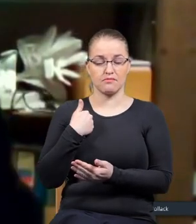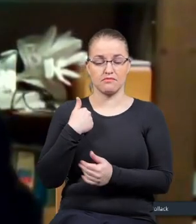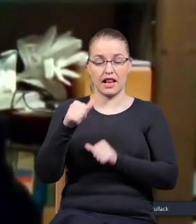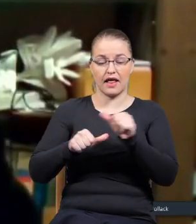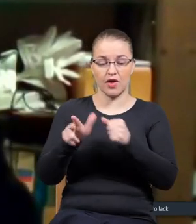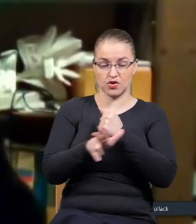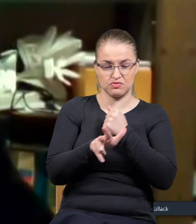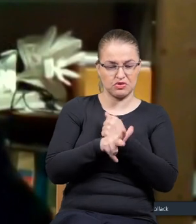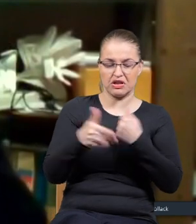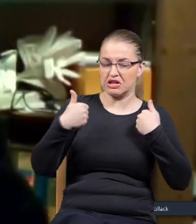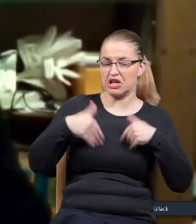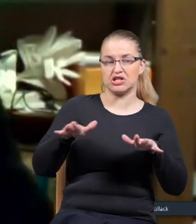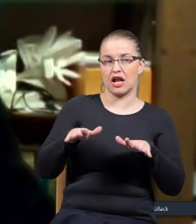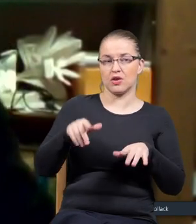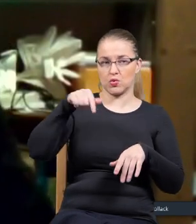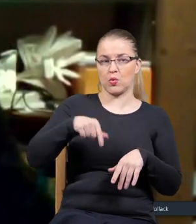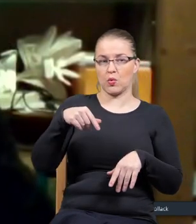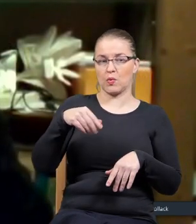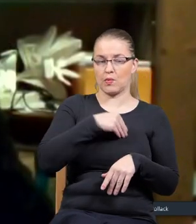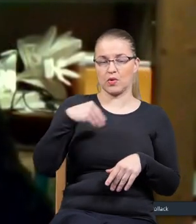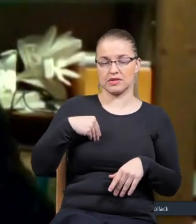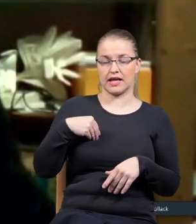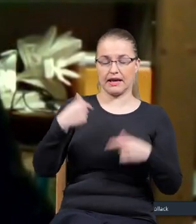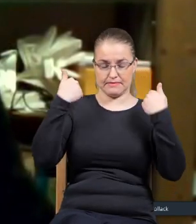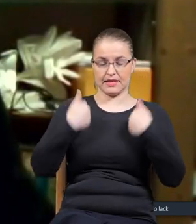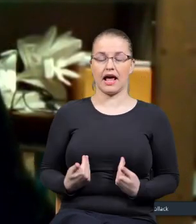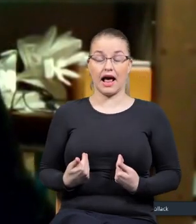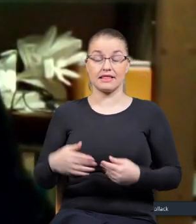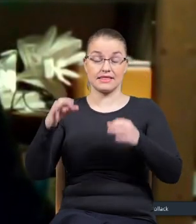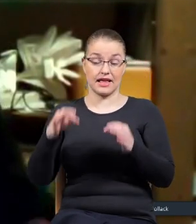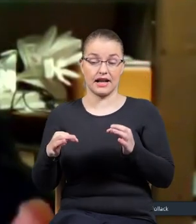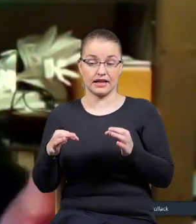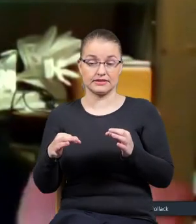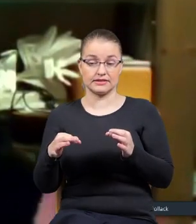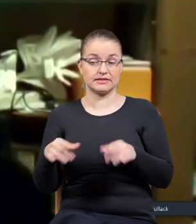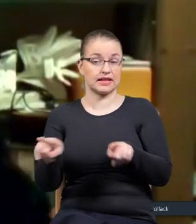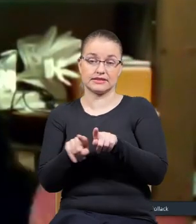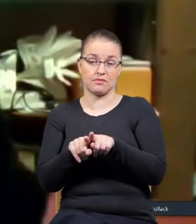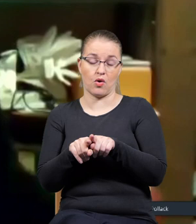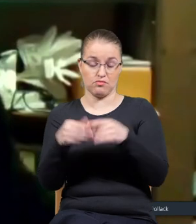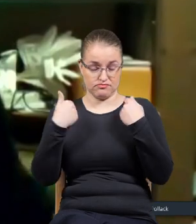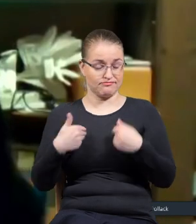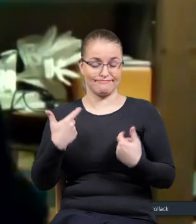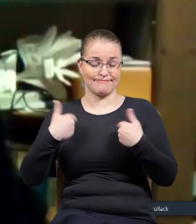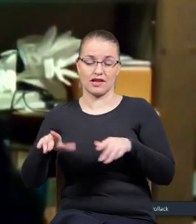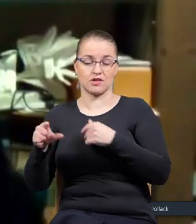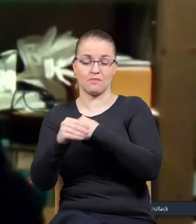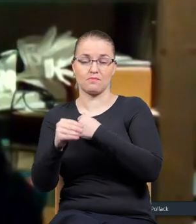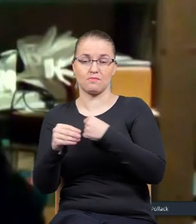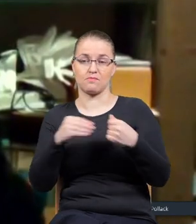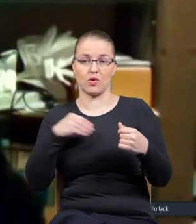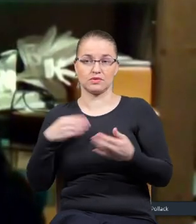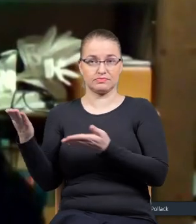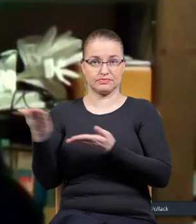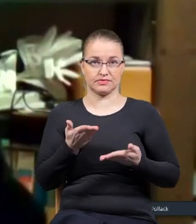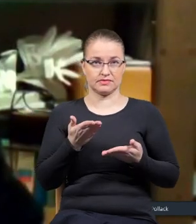80., a teraz nie jestem osobą niepożądana, ale no kiedyś tam pisali, że jestem na